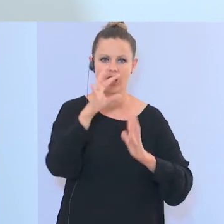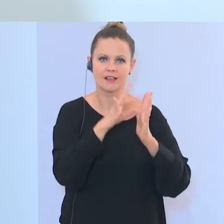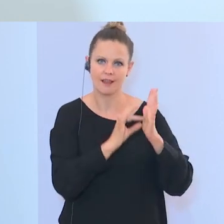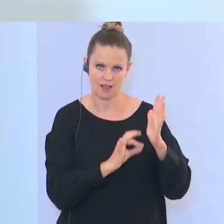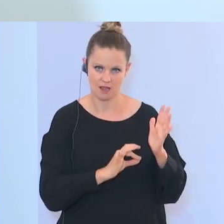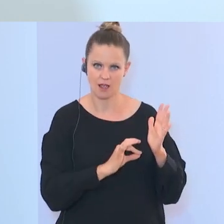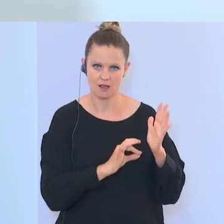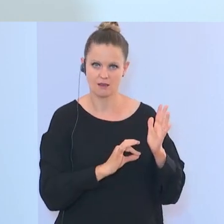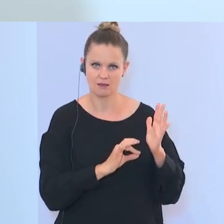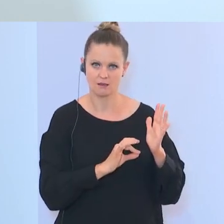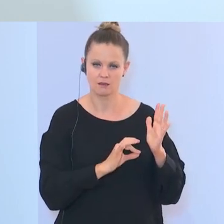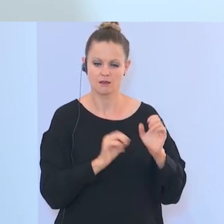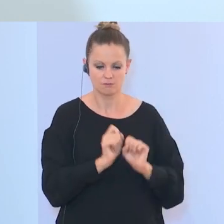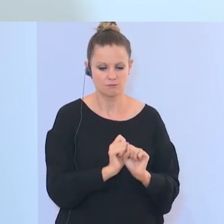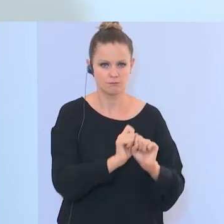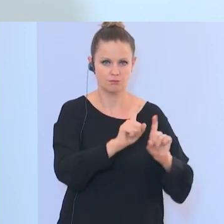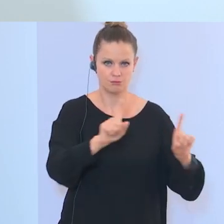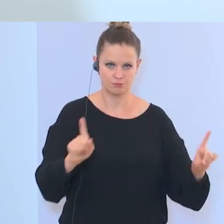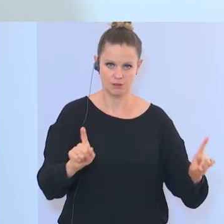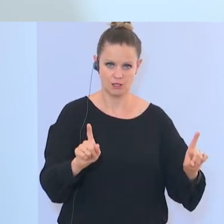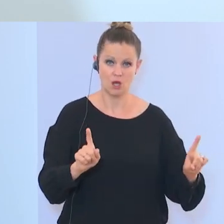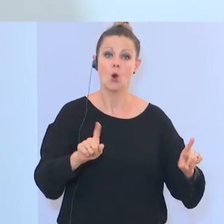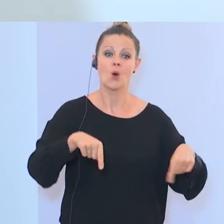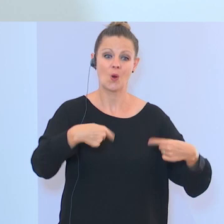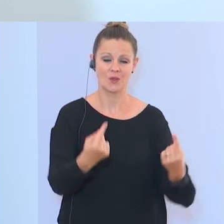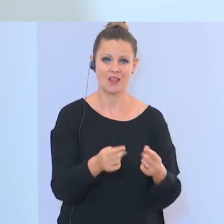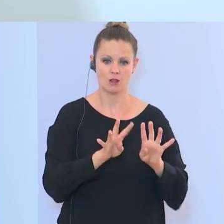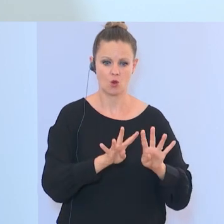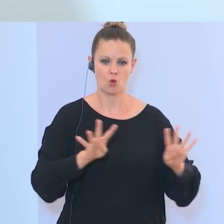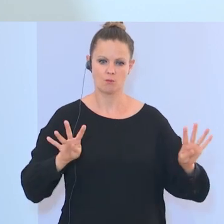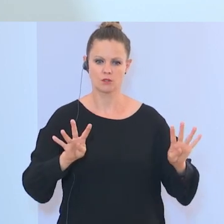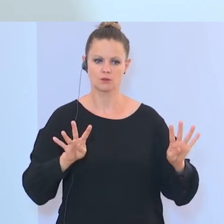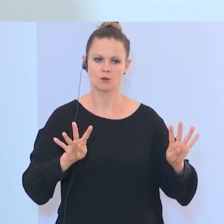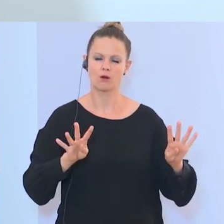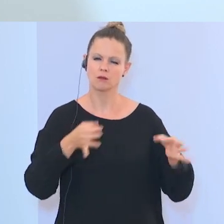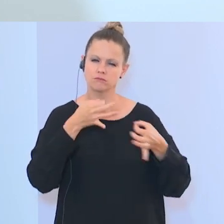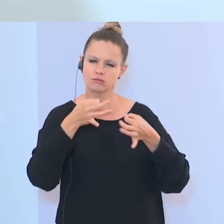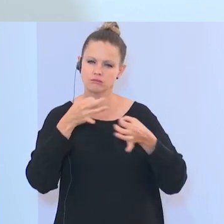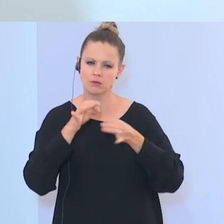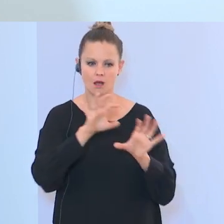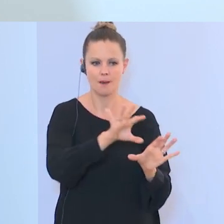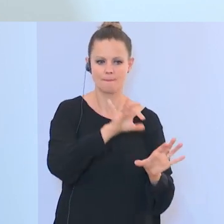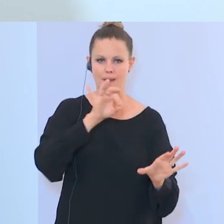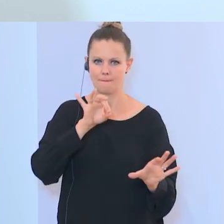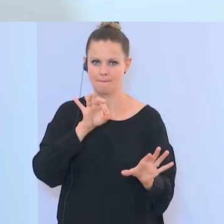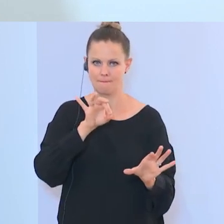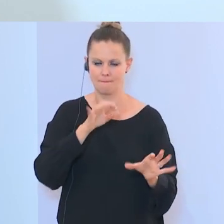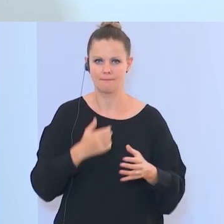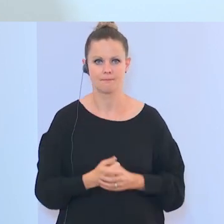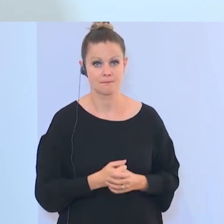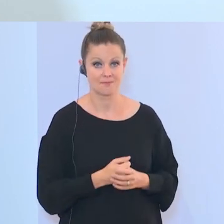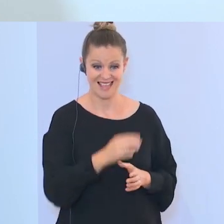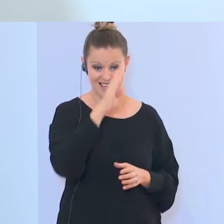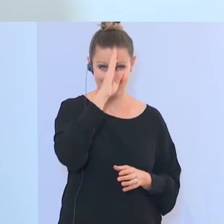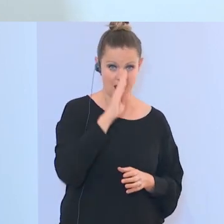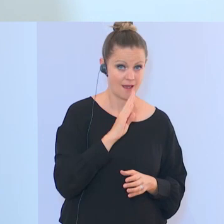auch eben ausgeschrieben und folglich auch durch eine Kommission ausgewählt wird. Der Direktor oder die